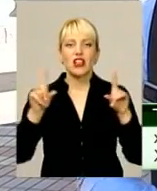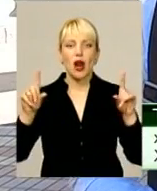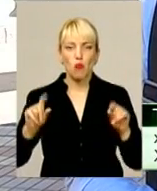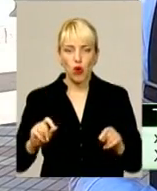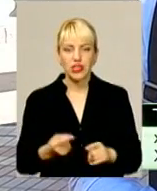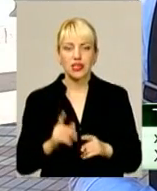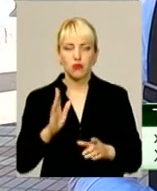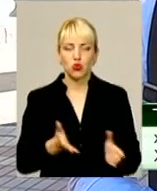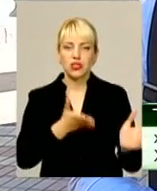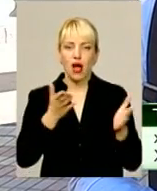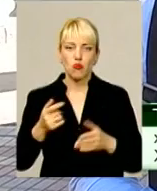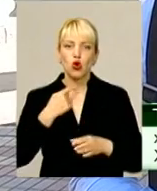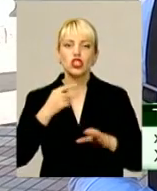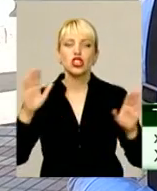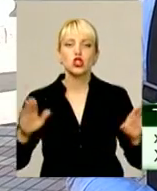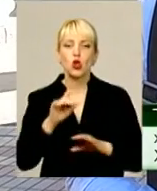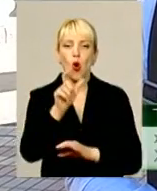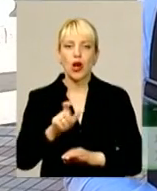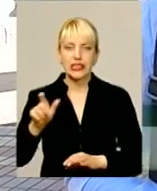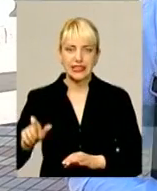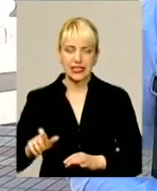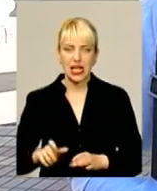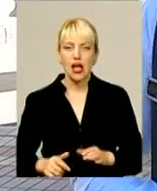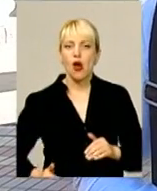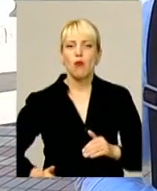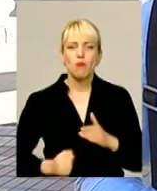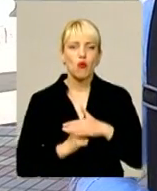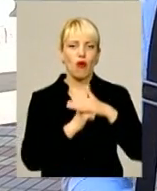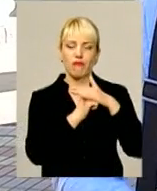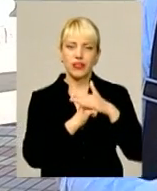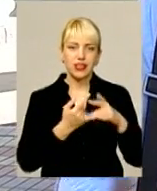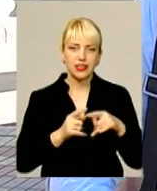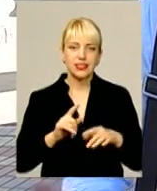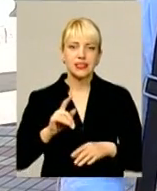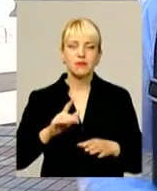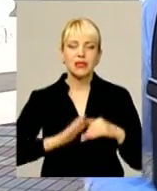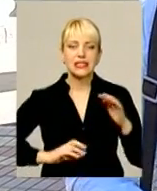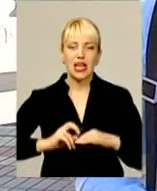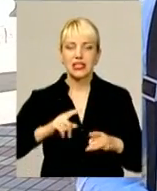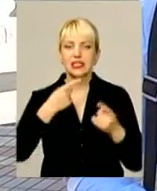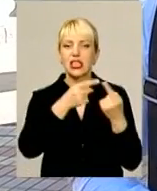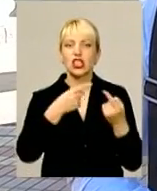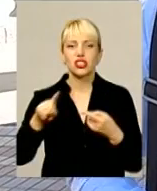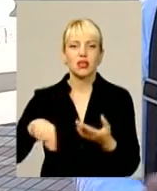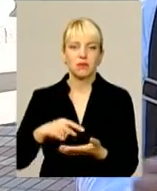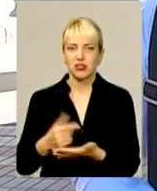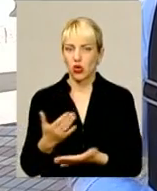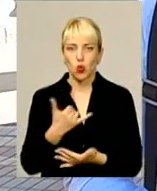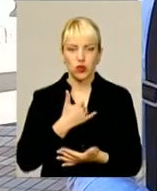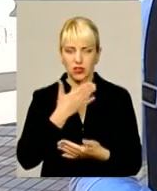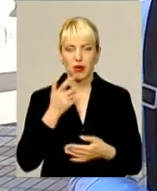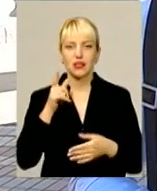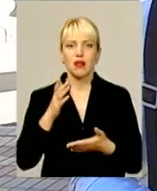запрошені провідні солісти з інших міст, яких не вистачає у нас. Там задійний